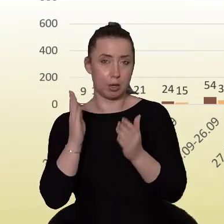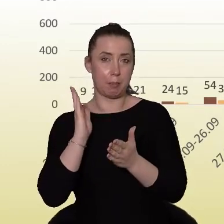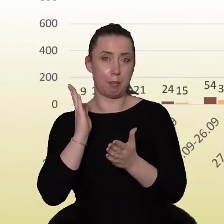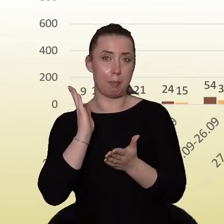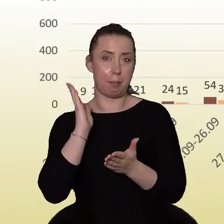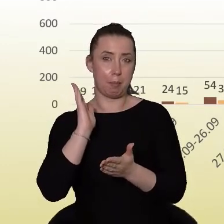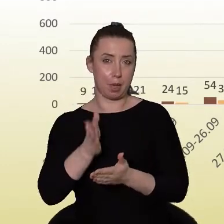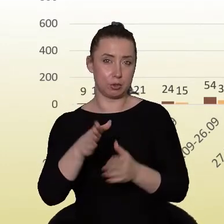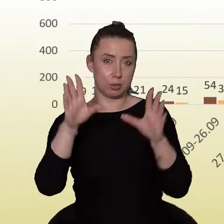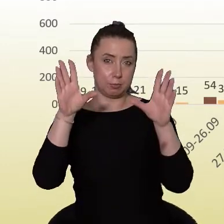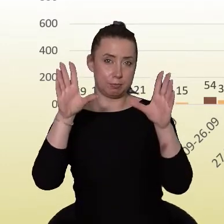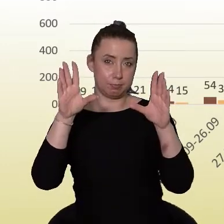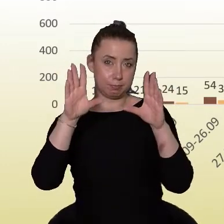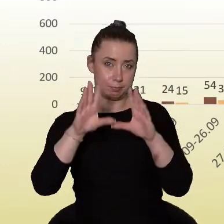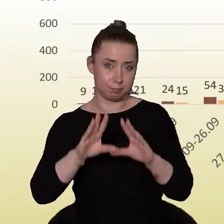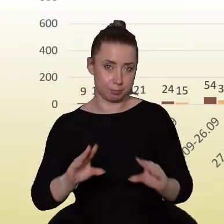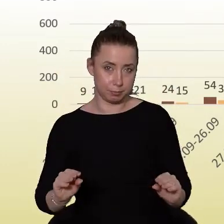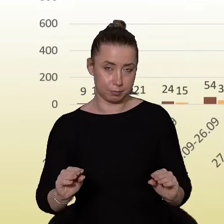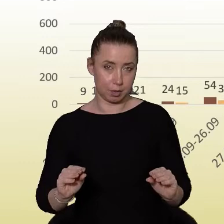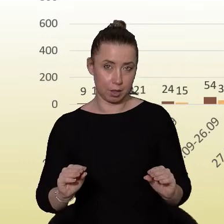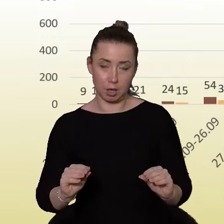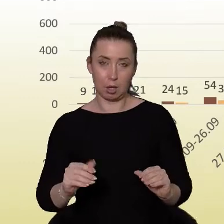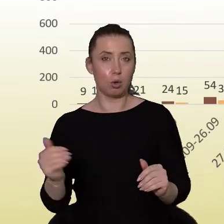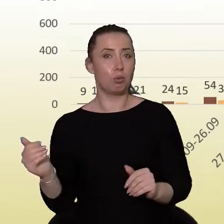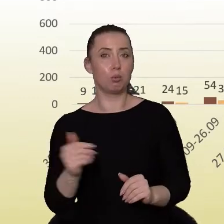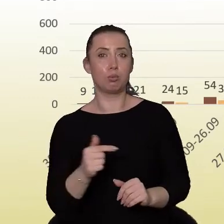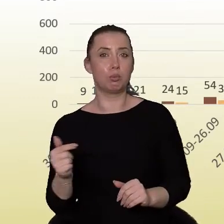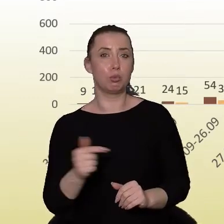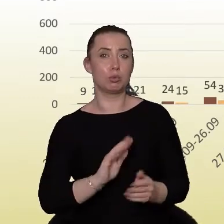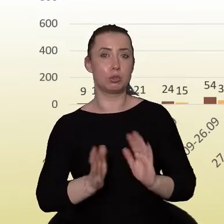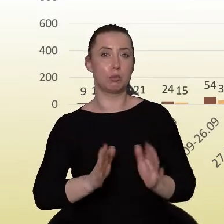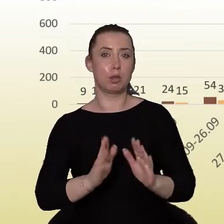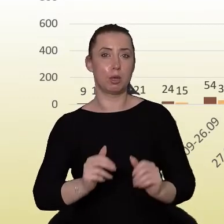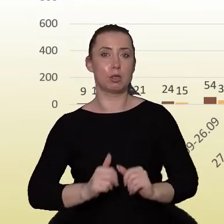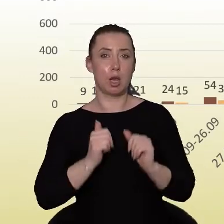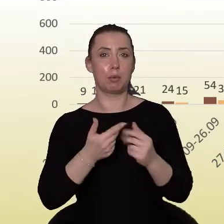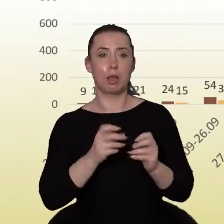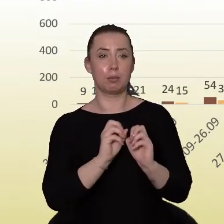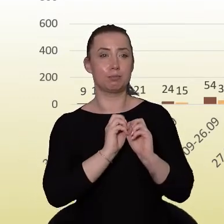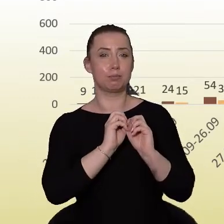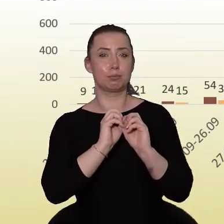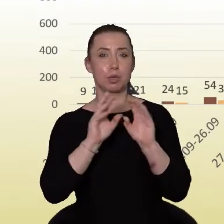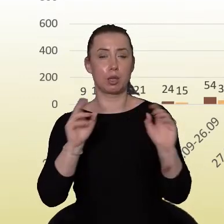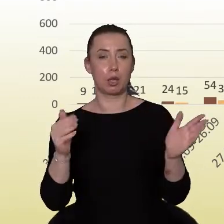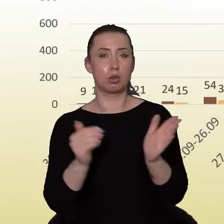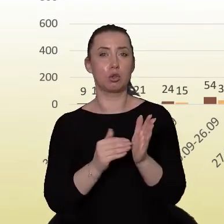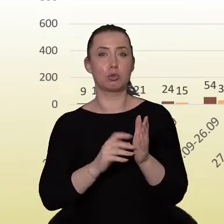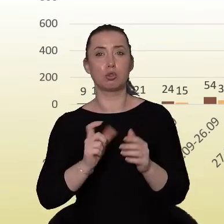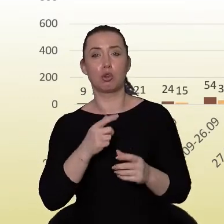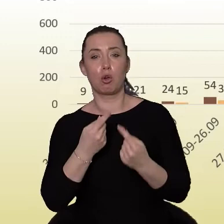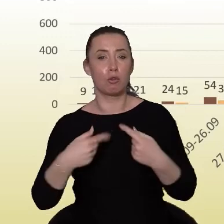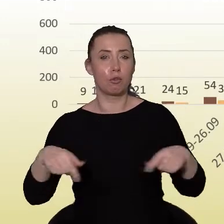będziemy dbali o to, aby nie ułatwiać przenoszenia, a więc przestrzegali ograniczeń